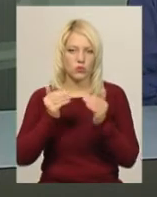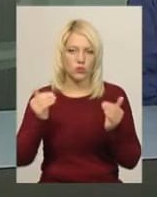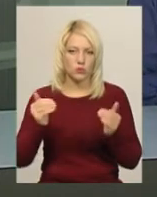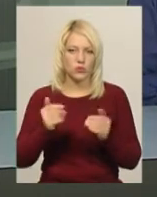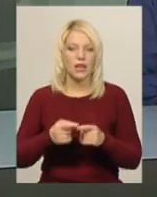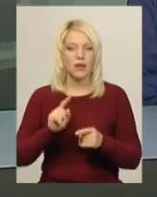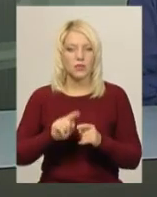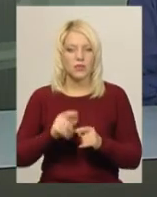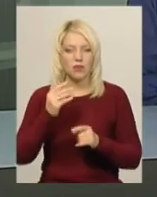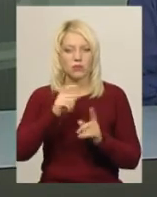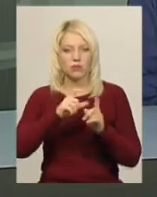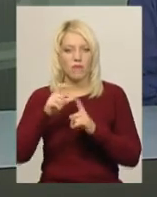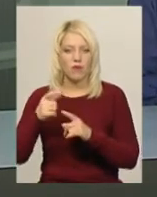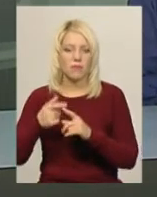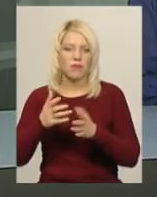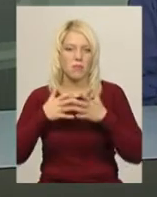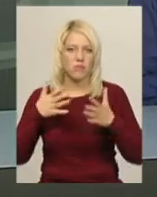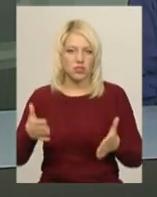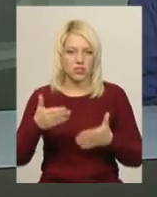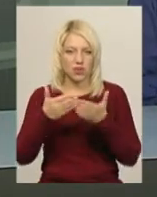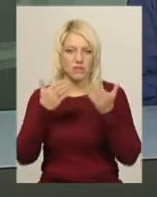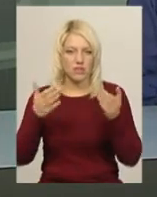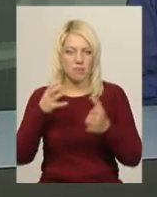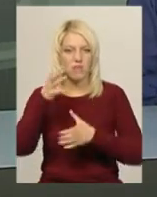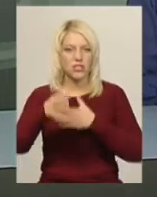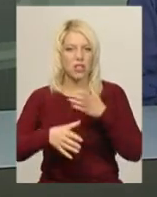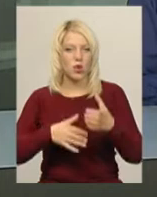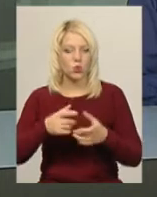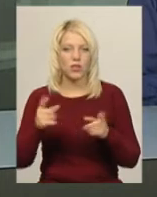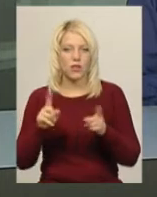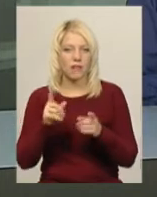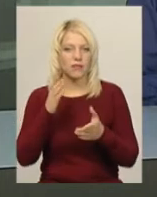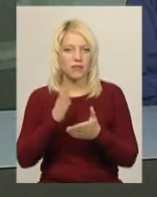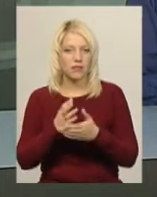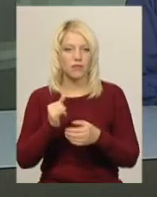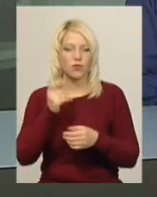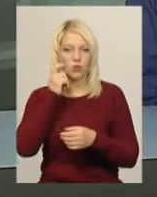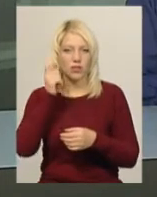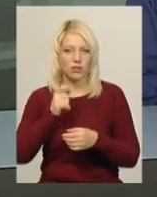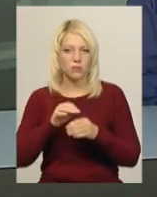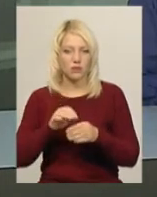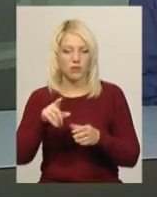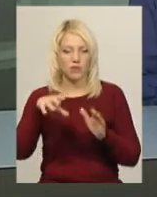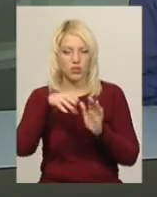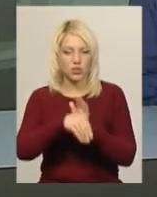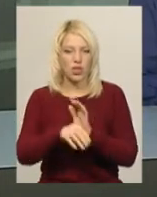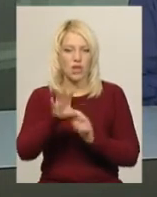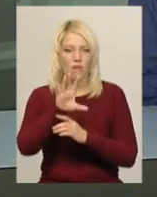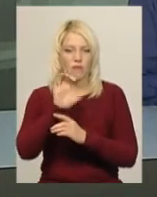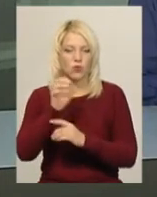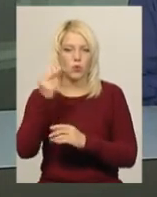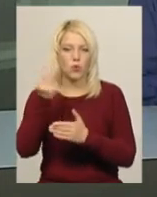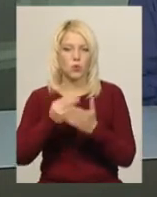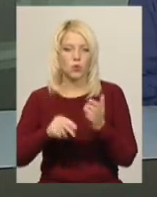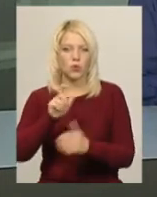За його словами, це найбільша міжнародна виставка художньої фотографії, яка проводиться в Україні. До експозиції увійшли світлини фотохудожників з